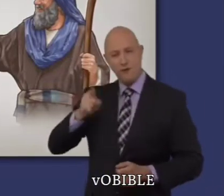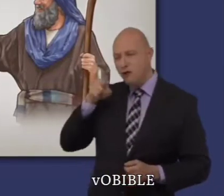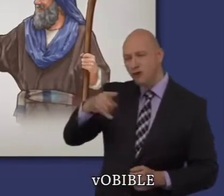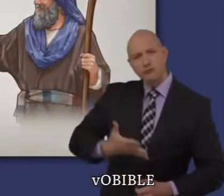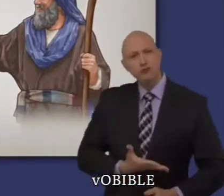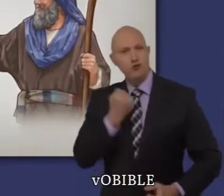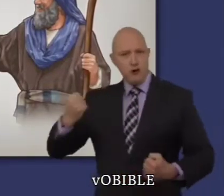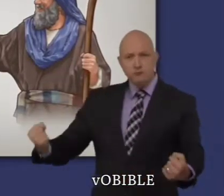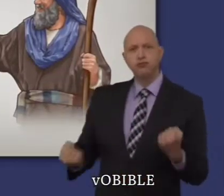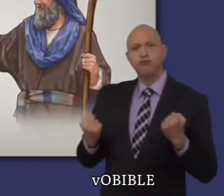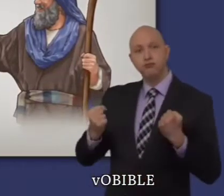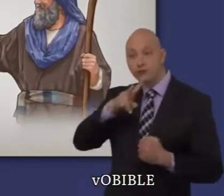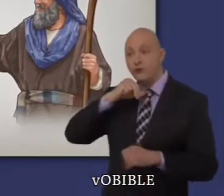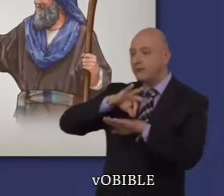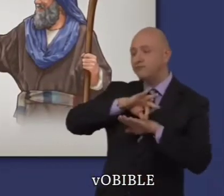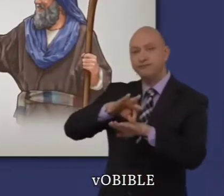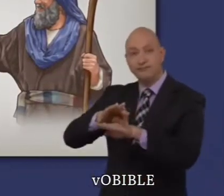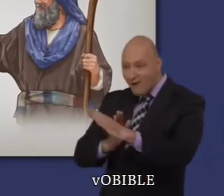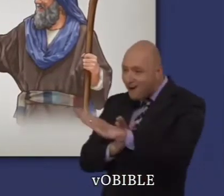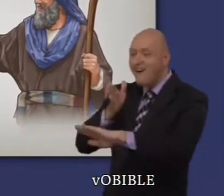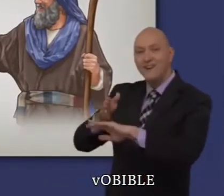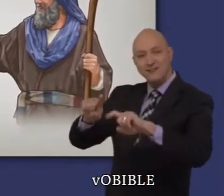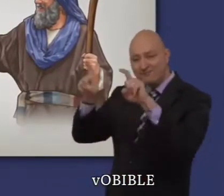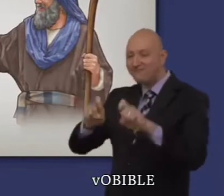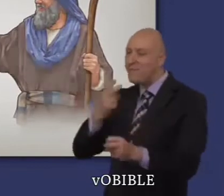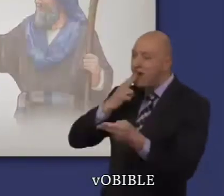tandis qu'il guidera les Israélites dans le pays que Dieu leur donne.